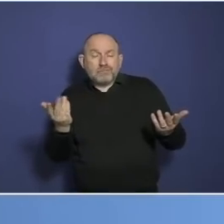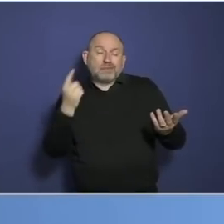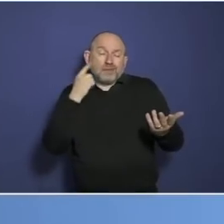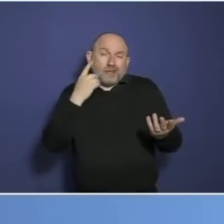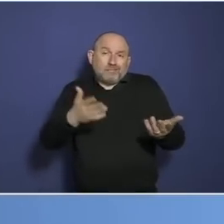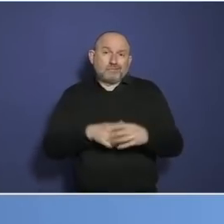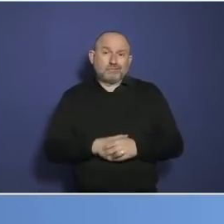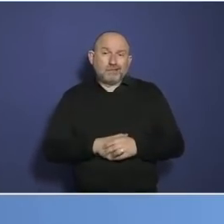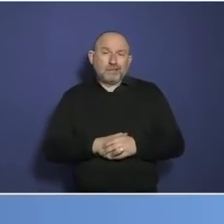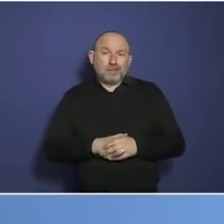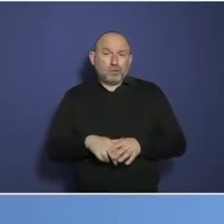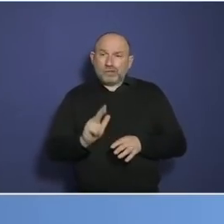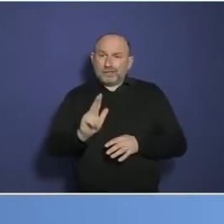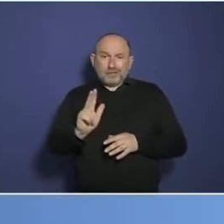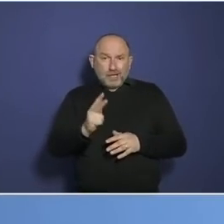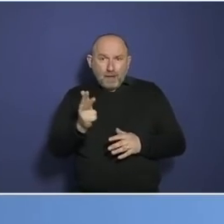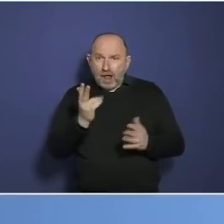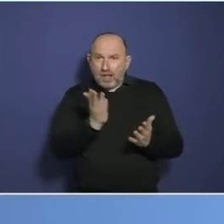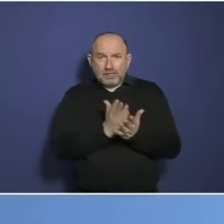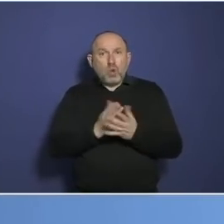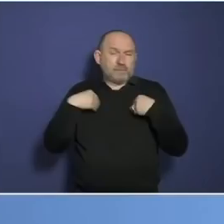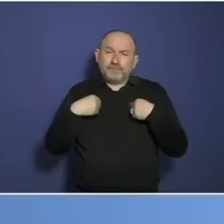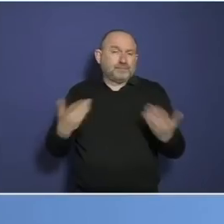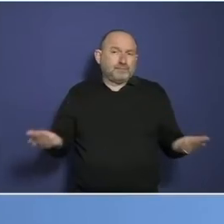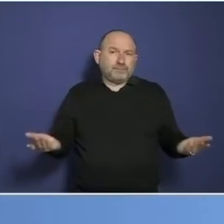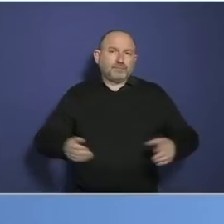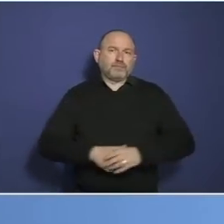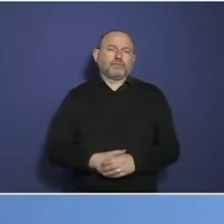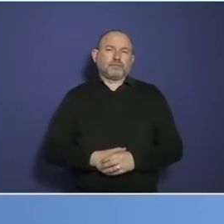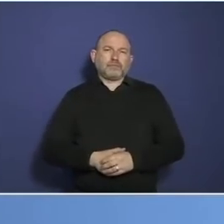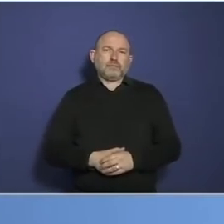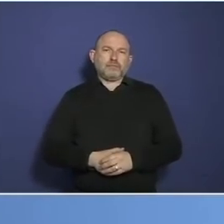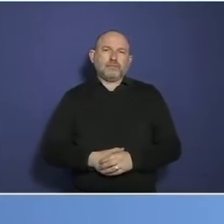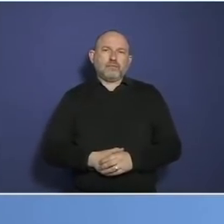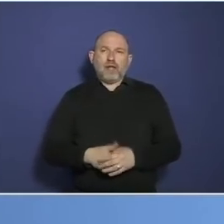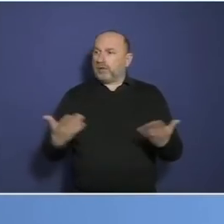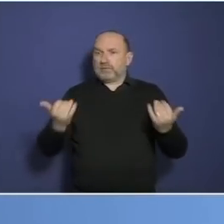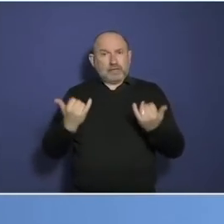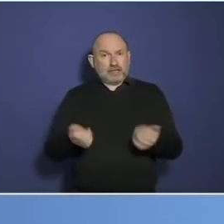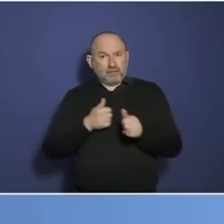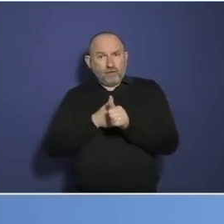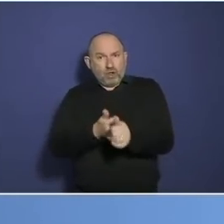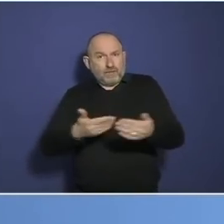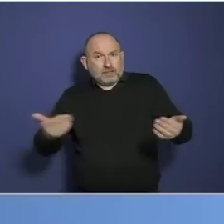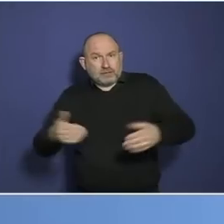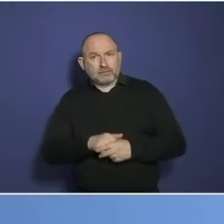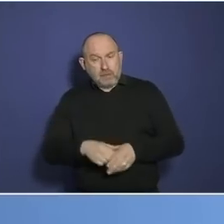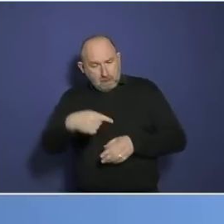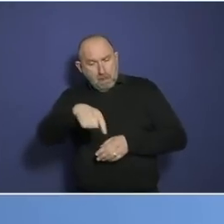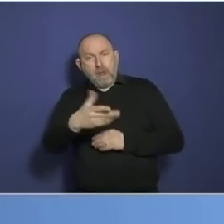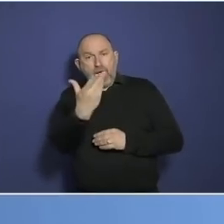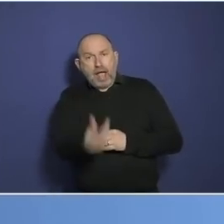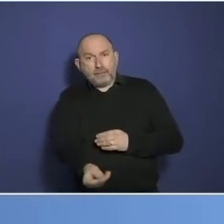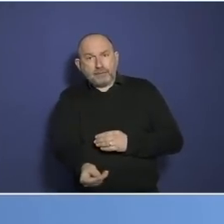Mogelpackung, Herr Lauterbach, und Sie mogeln hier weiter. Was folgt daraus? Das folgt daraus, im Herbst werden wir wahrscheinlich